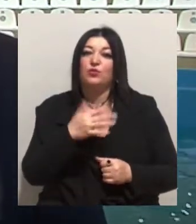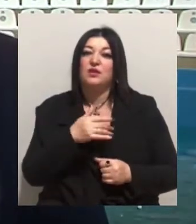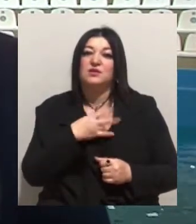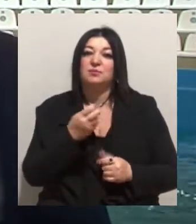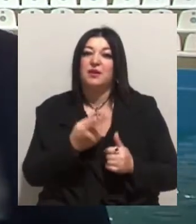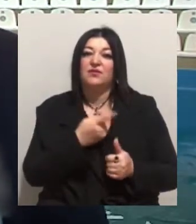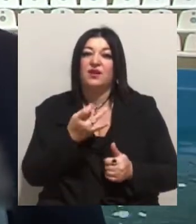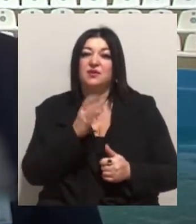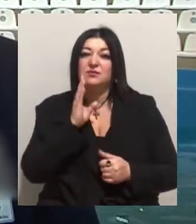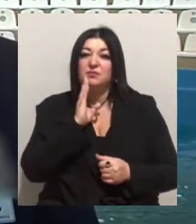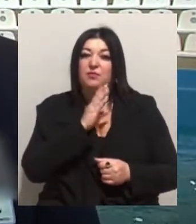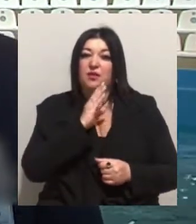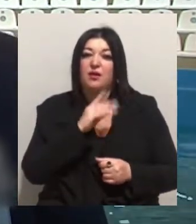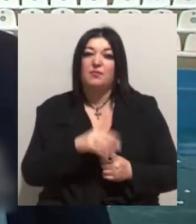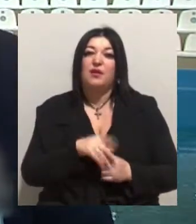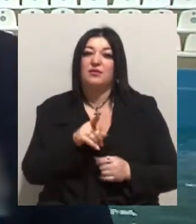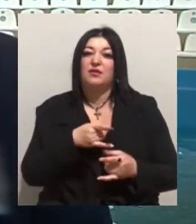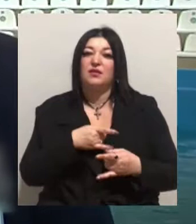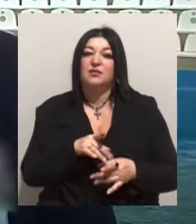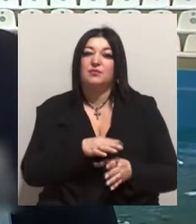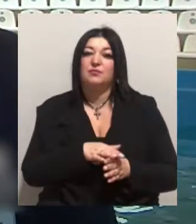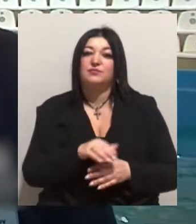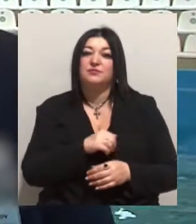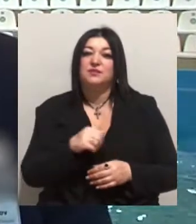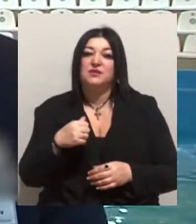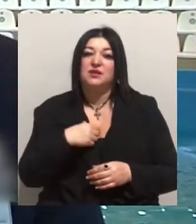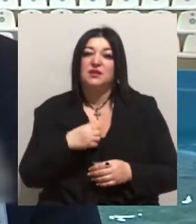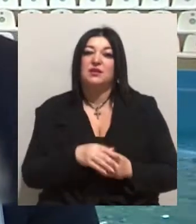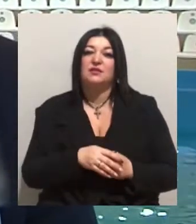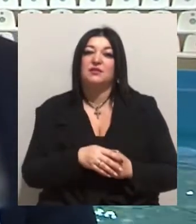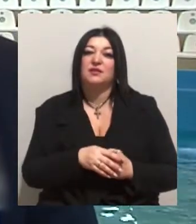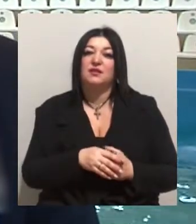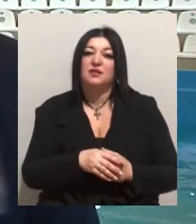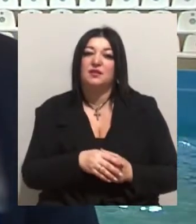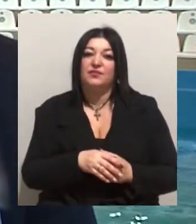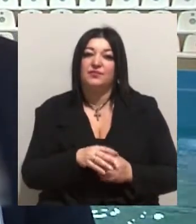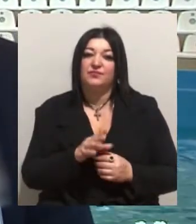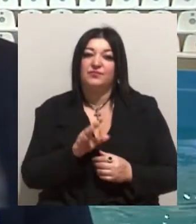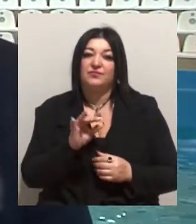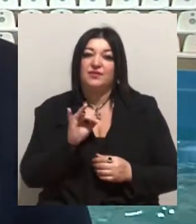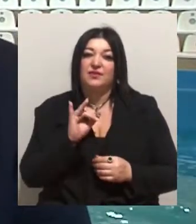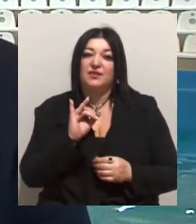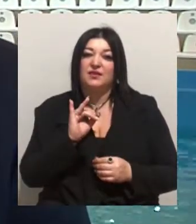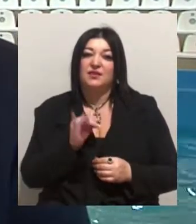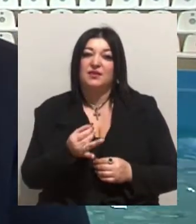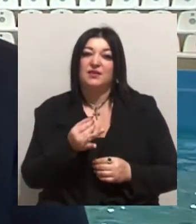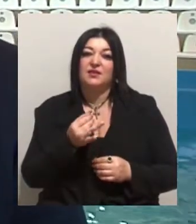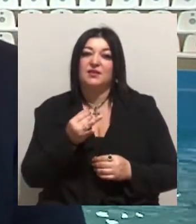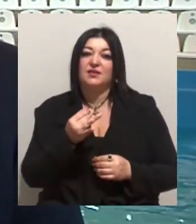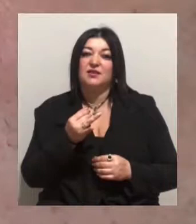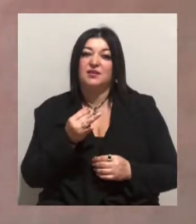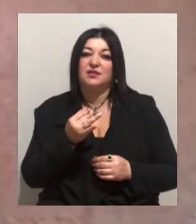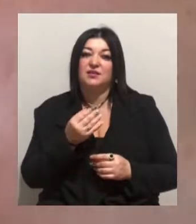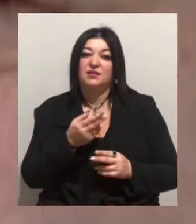Вона родила повністю самостоятельно. Дельфін зразу поплив, зробив вперше до воздуха і чуствує себе